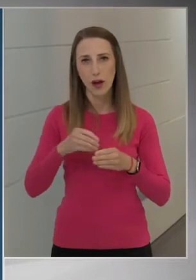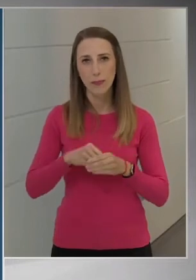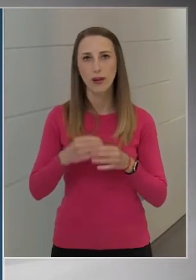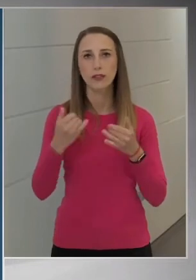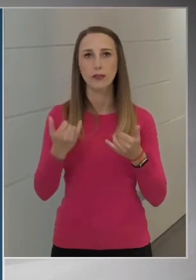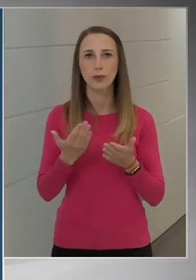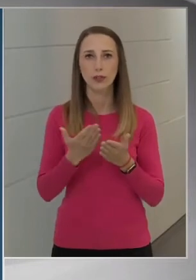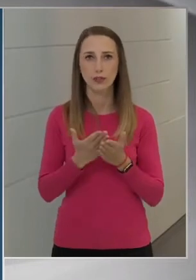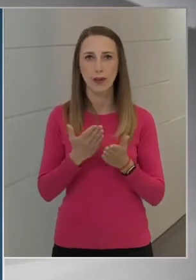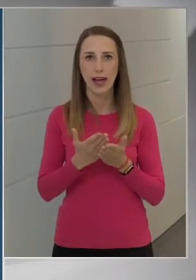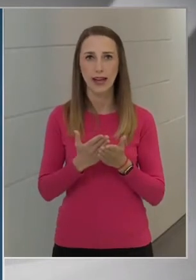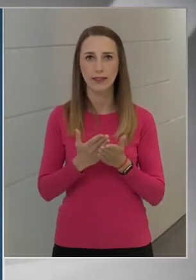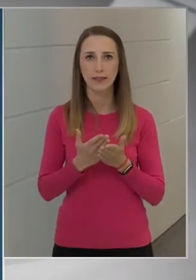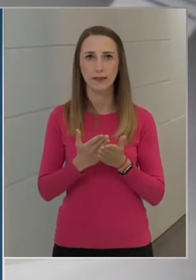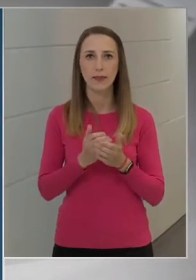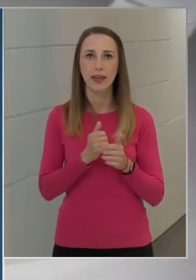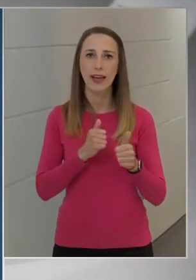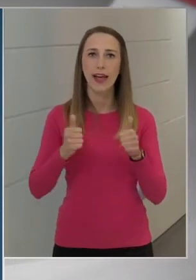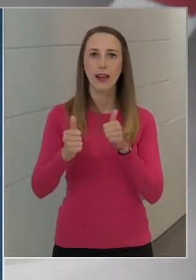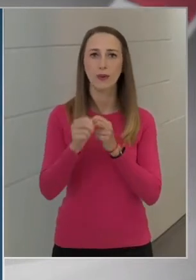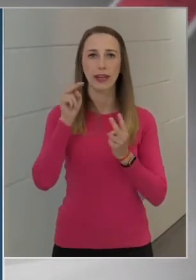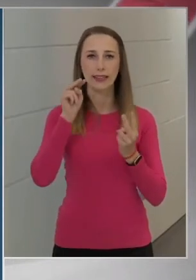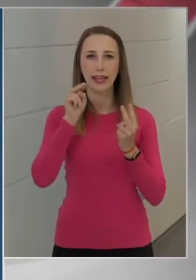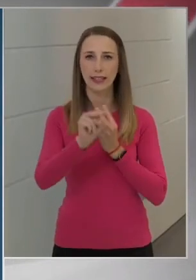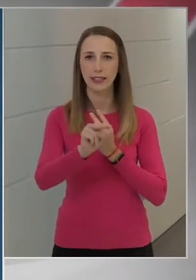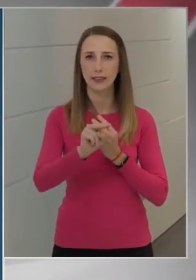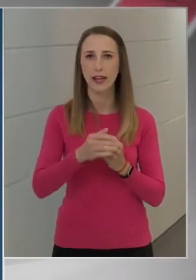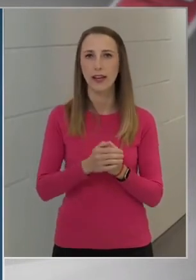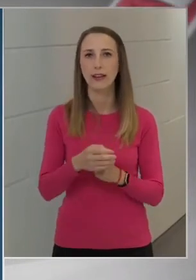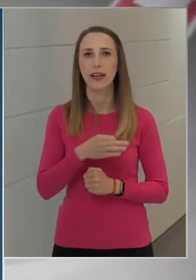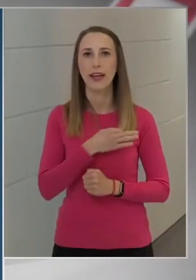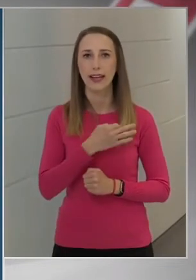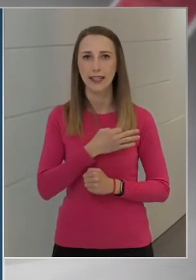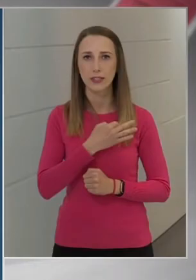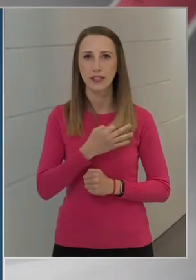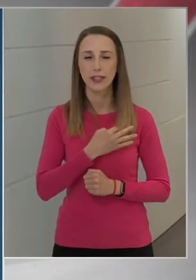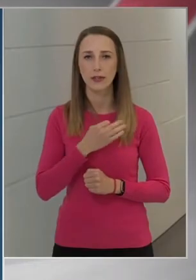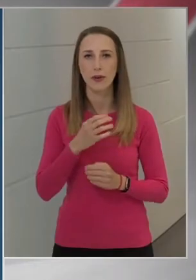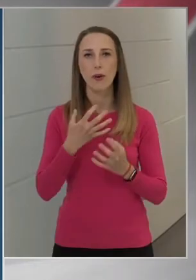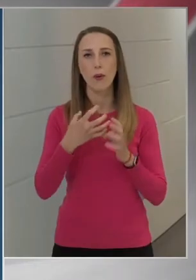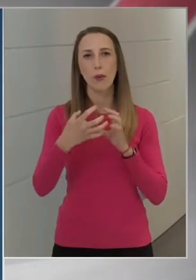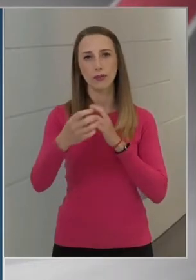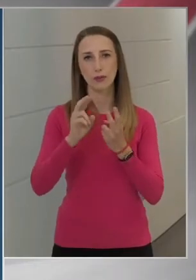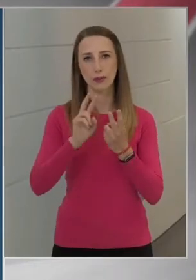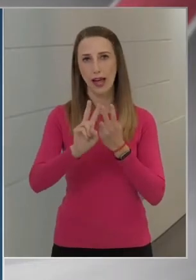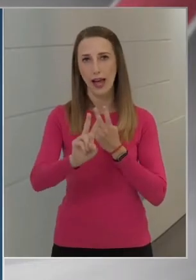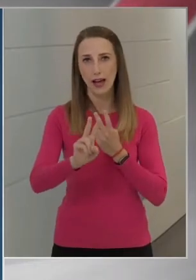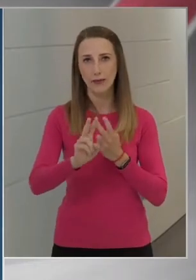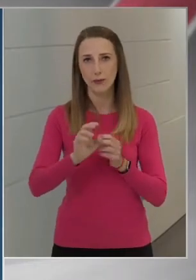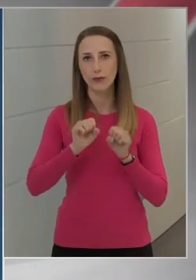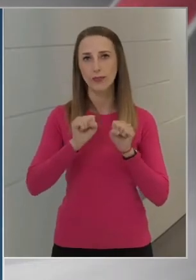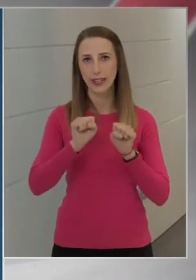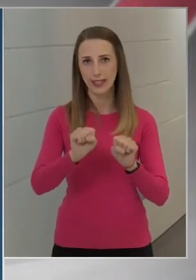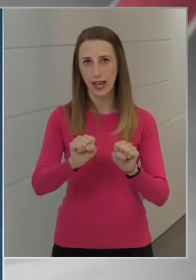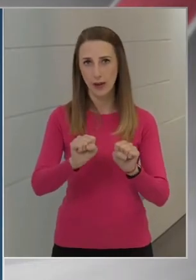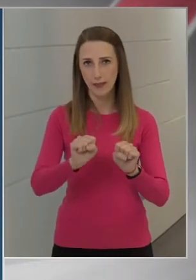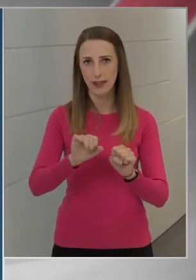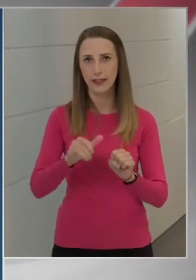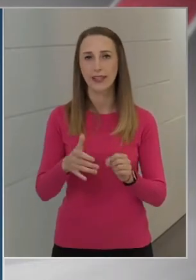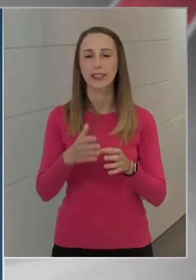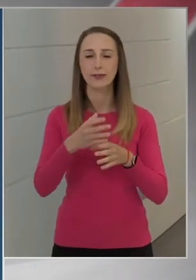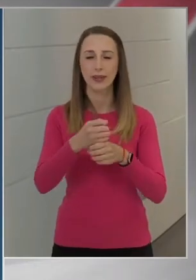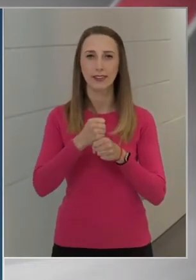most már előre tekintve egészségünk hosszú távú védelme és